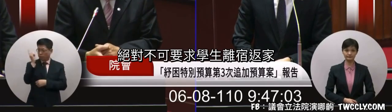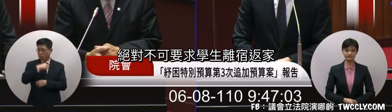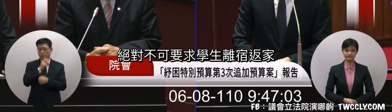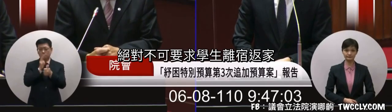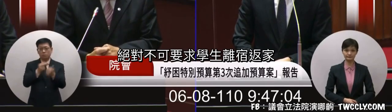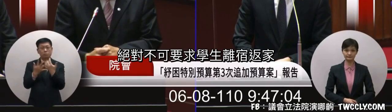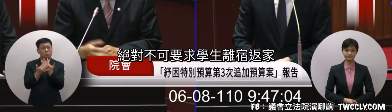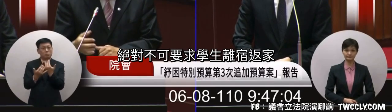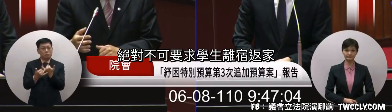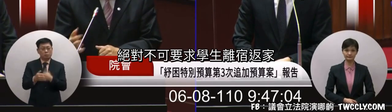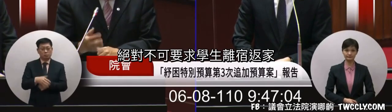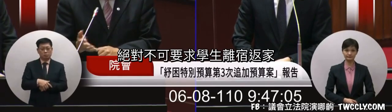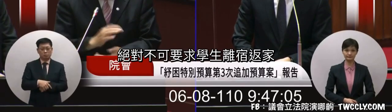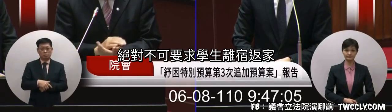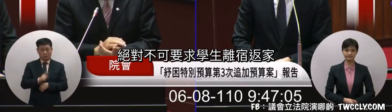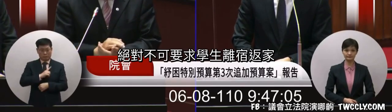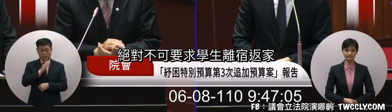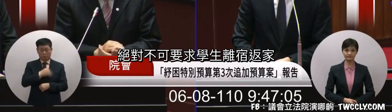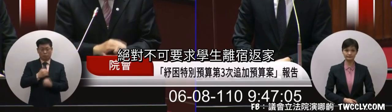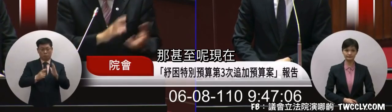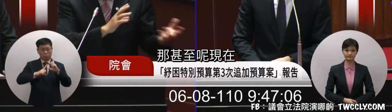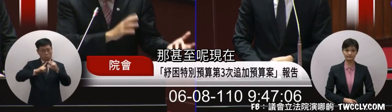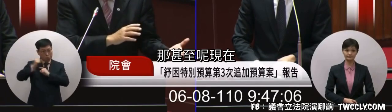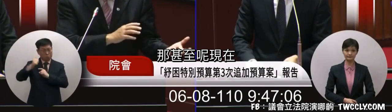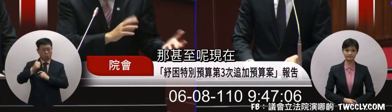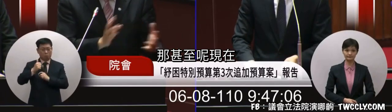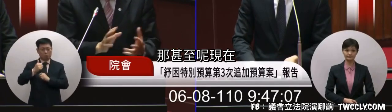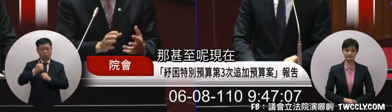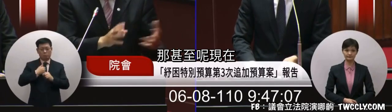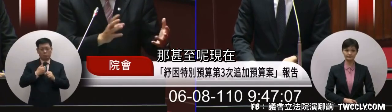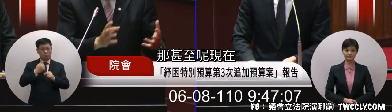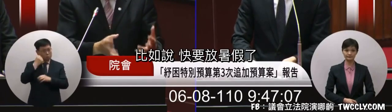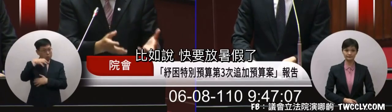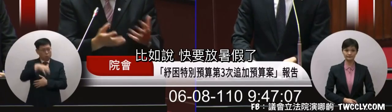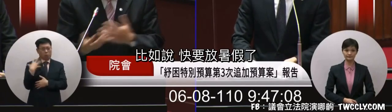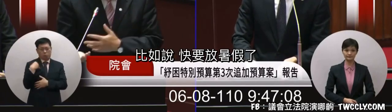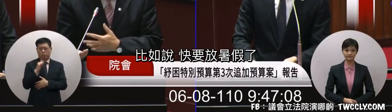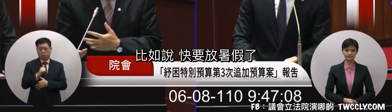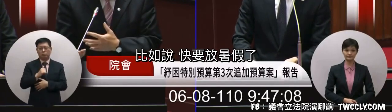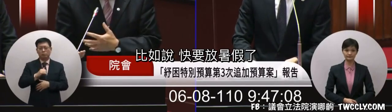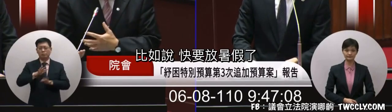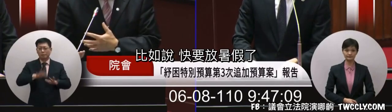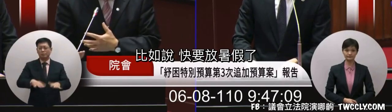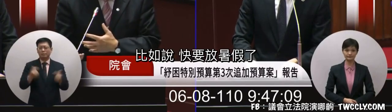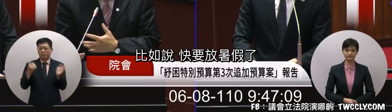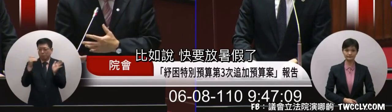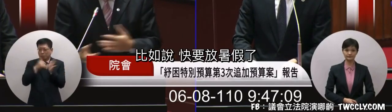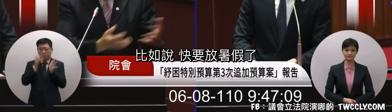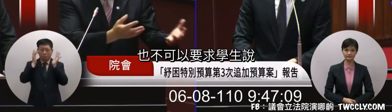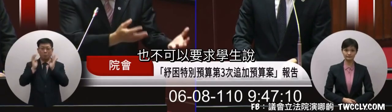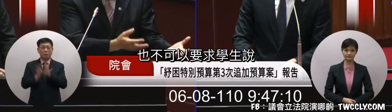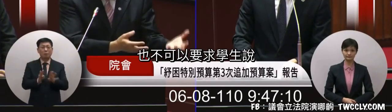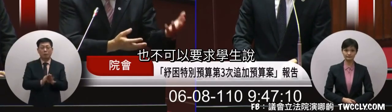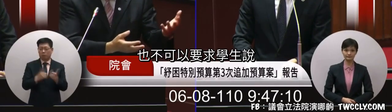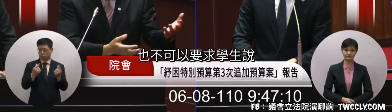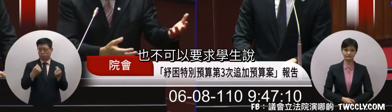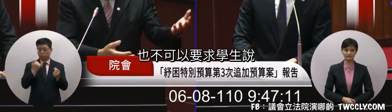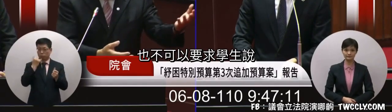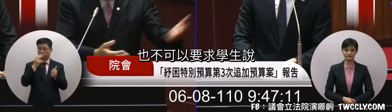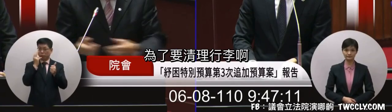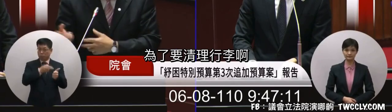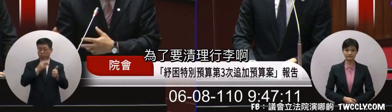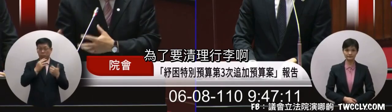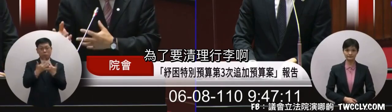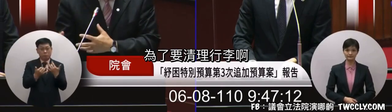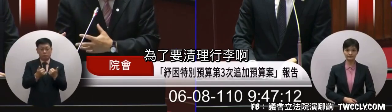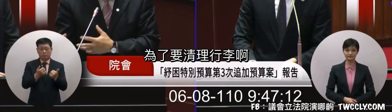求學生離宿返家甚至現在比如說快要放暑假了也不可以要求學